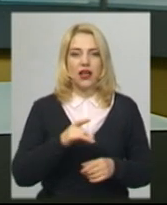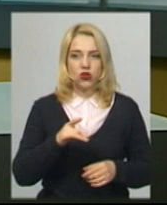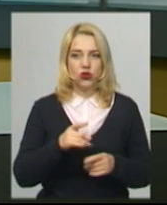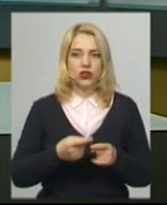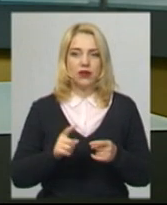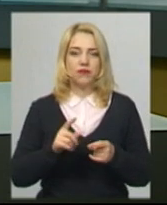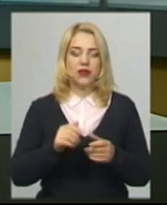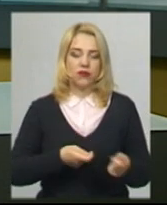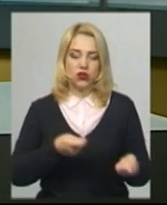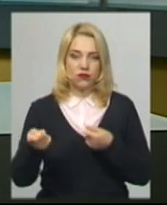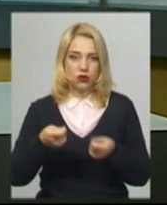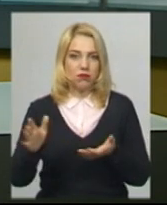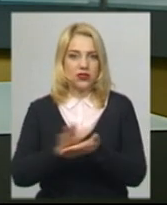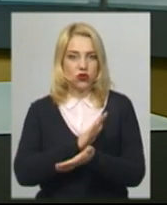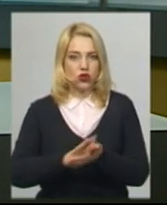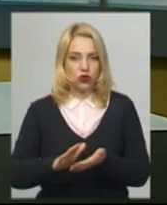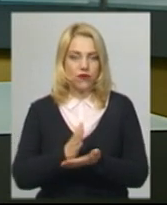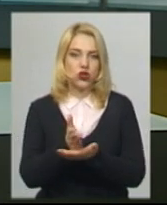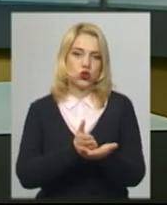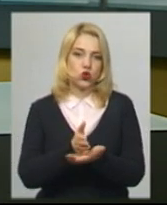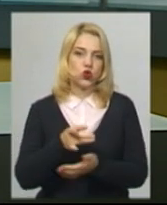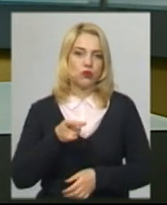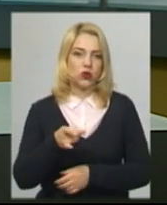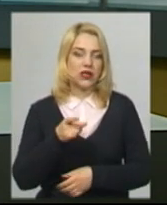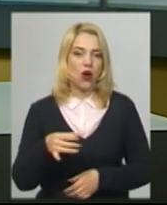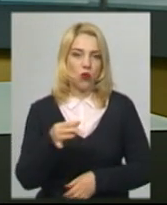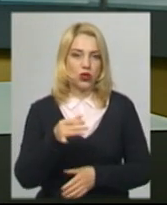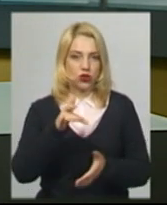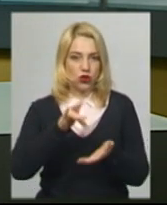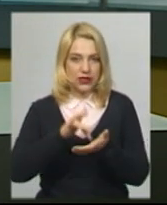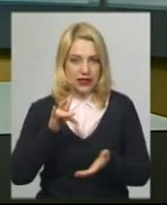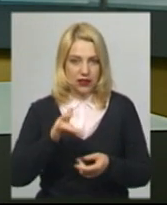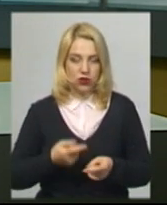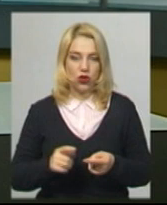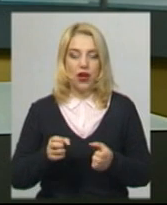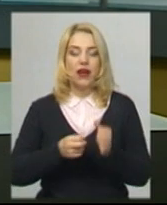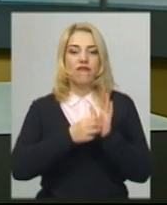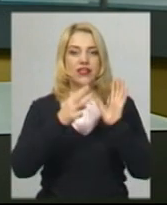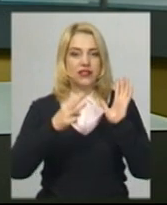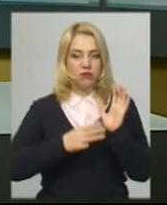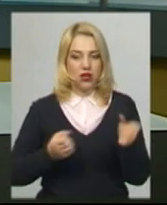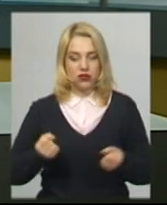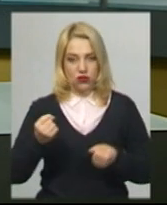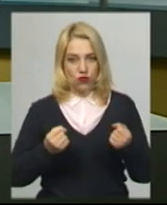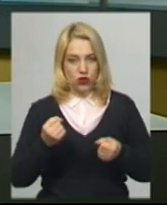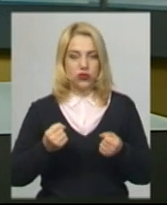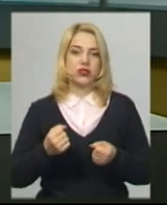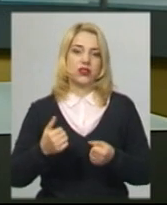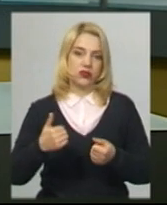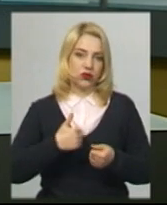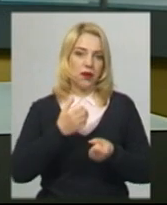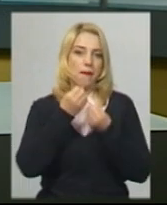продукти безкоштовно розвозить одна із служб таксі обласного центру. 18 водіїв зголосилися долучитися сьогодні до